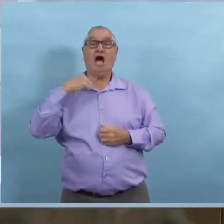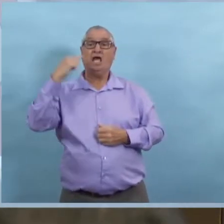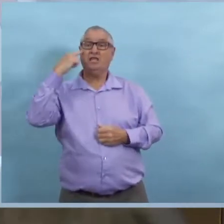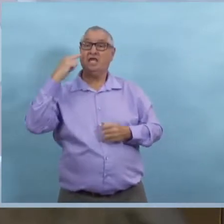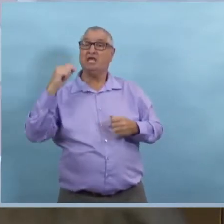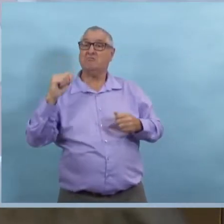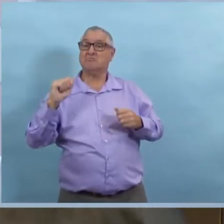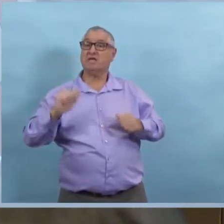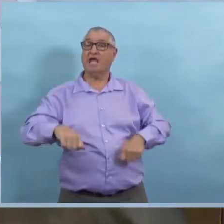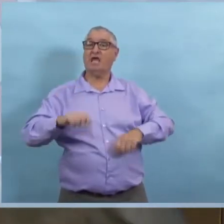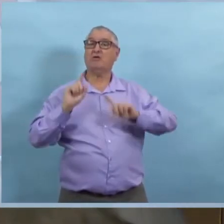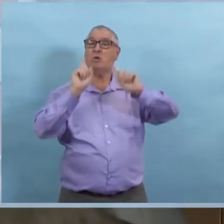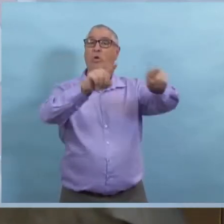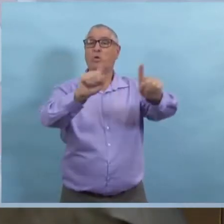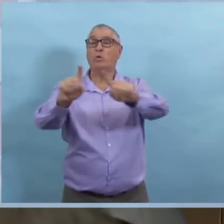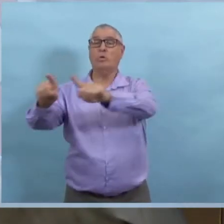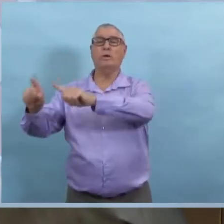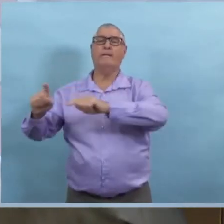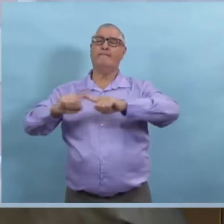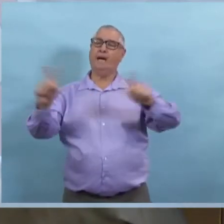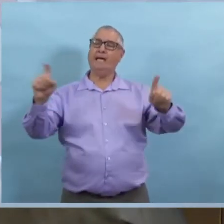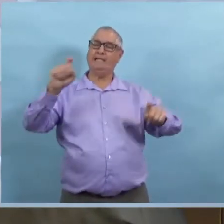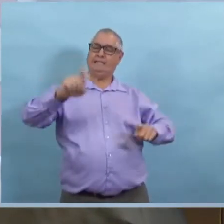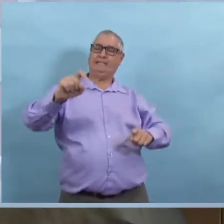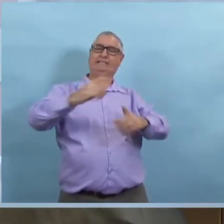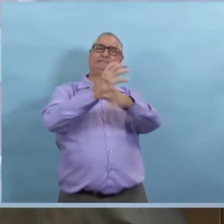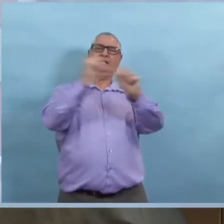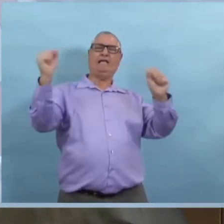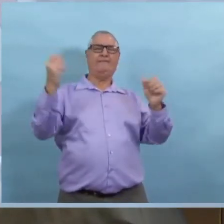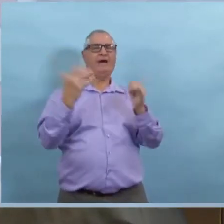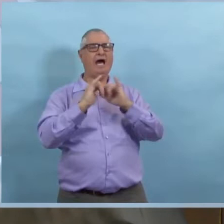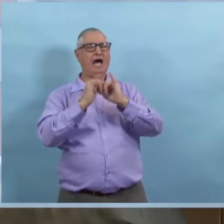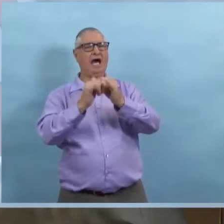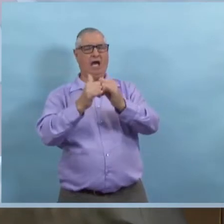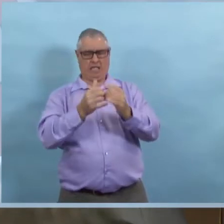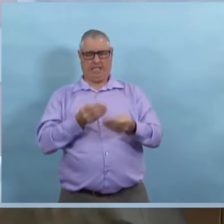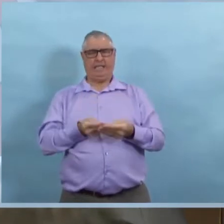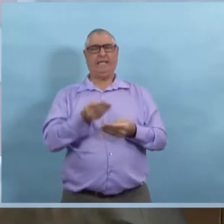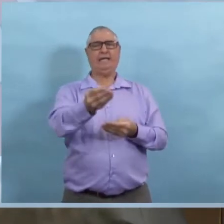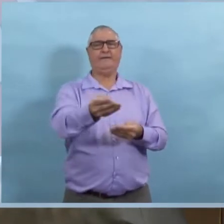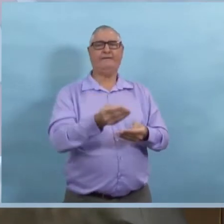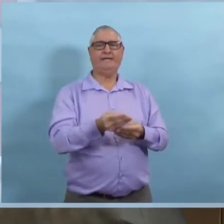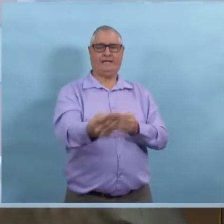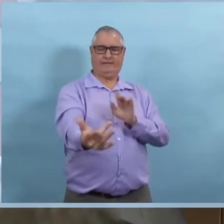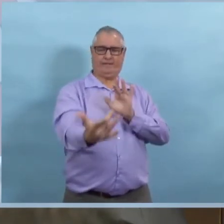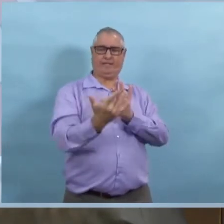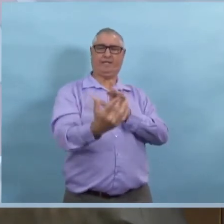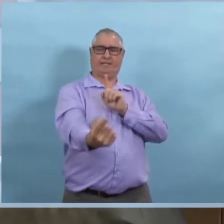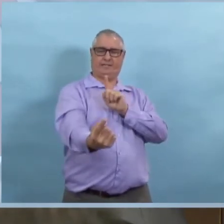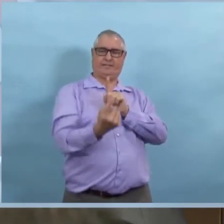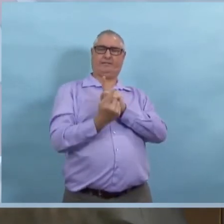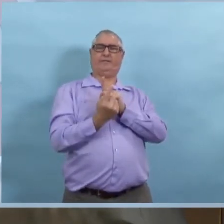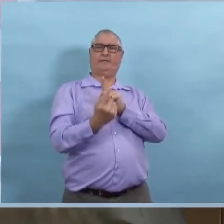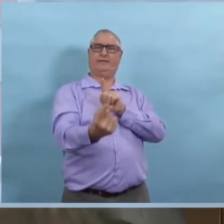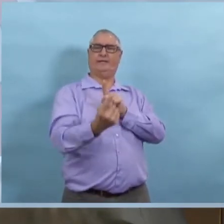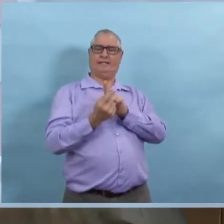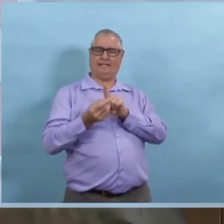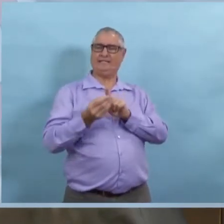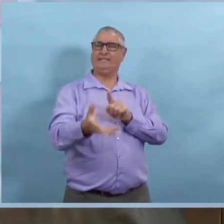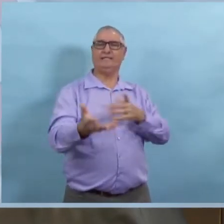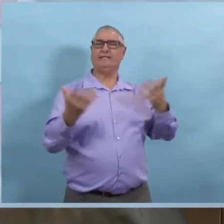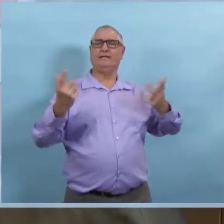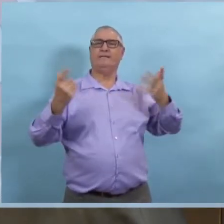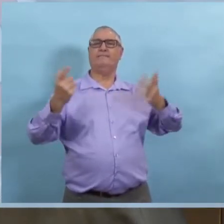ils attendent ça avec impatience. On se dit s'il une manière plus sécuritaire de le faire, il faut le faire. Il y a certainement différentes manières de